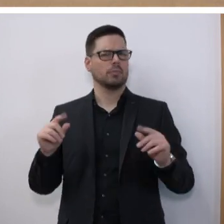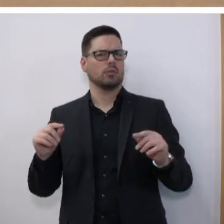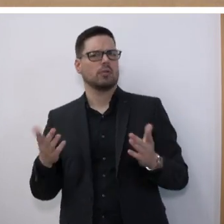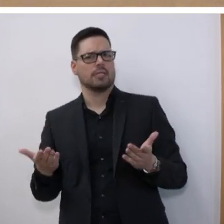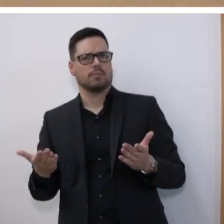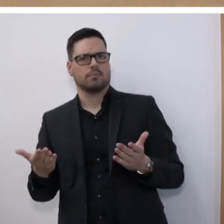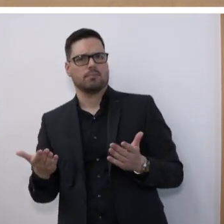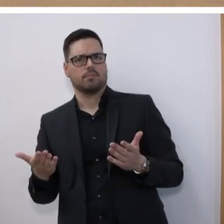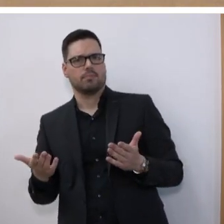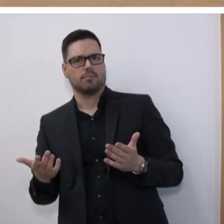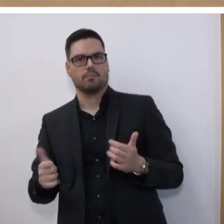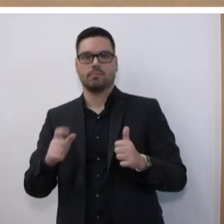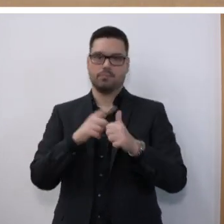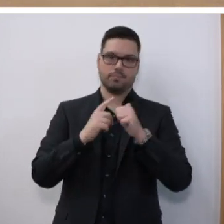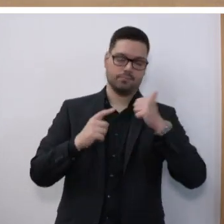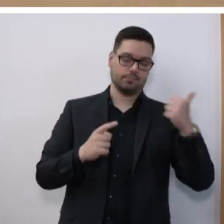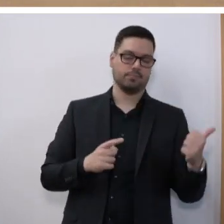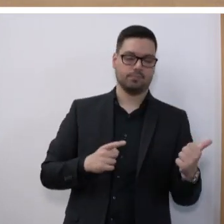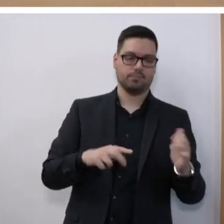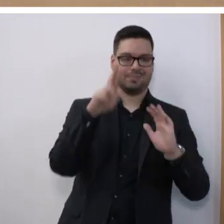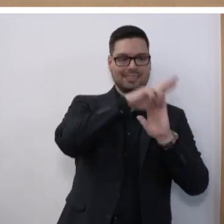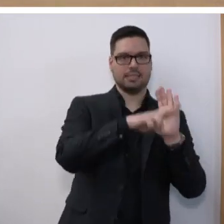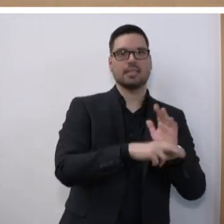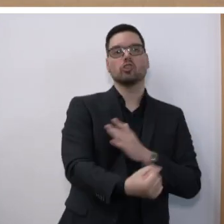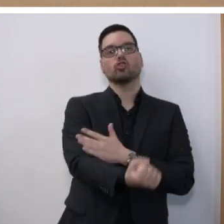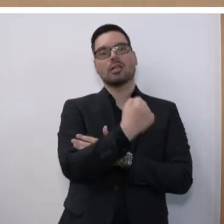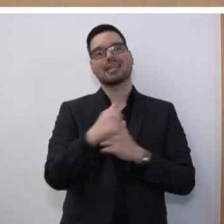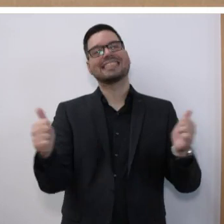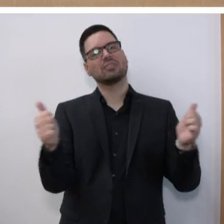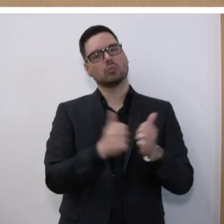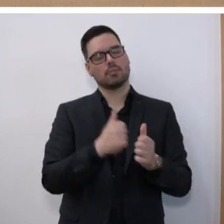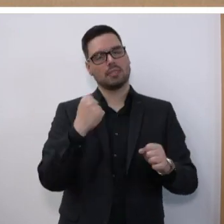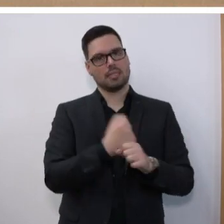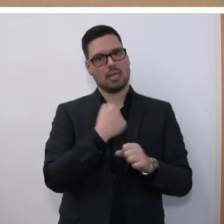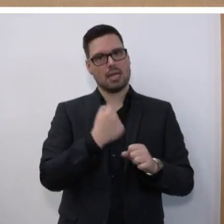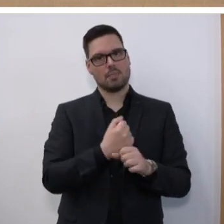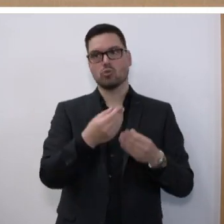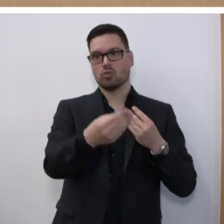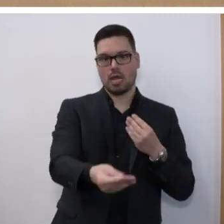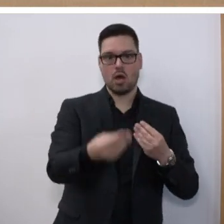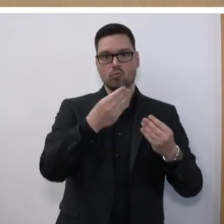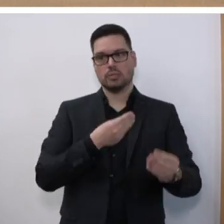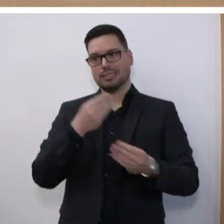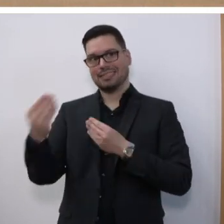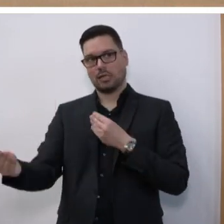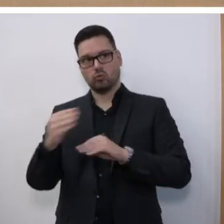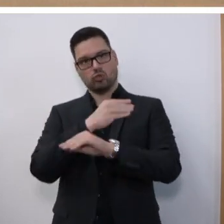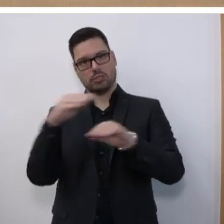konkret? Es geht zum einen in diesem Gesetz um die Stärkung der Zusammenarbeit durch Austausch von Informationen.